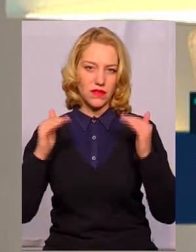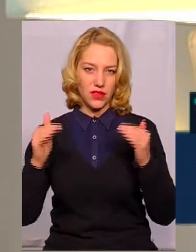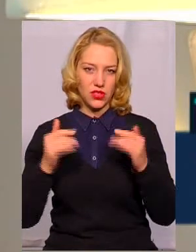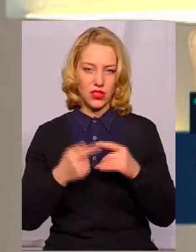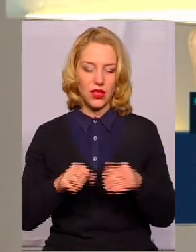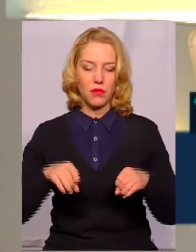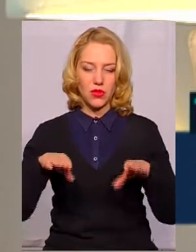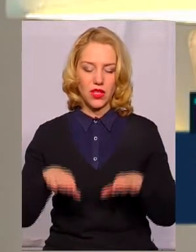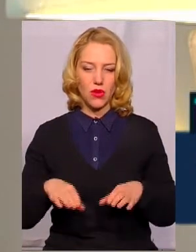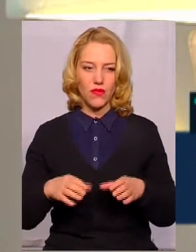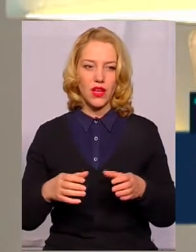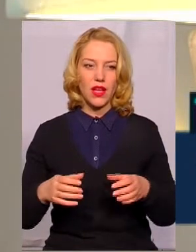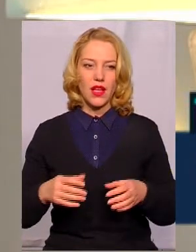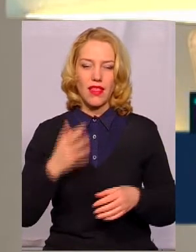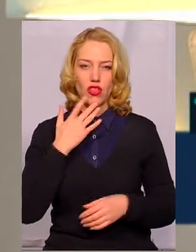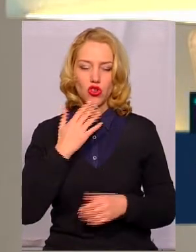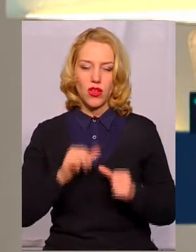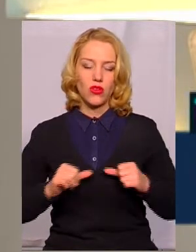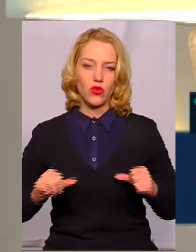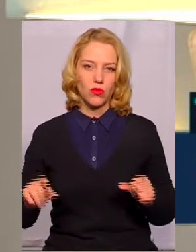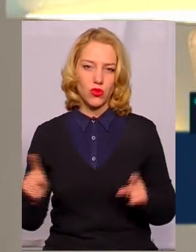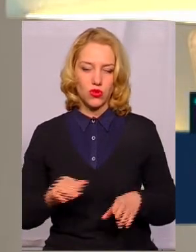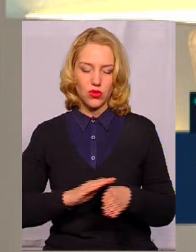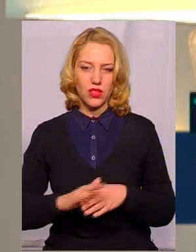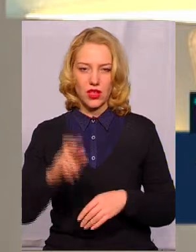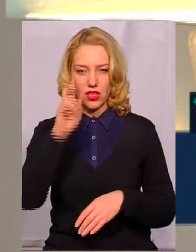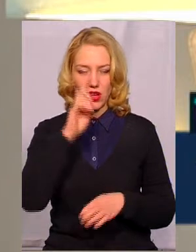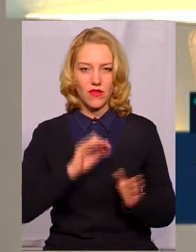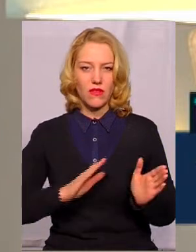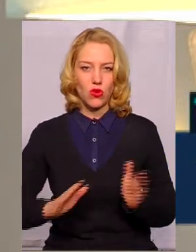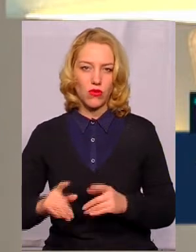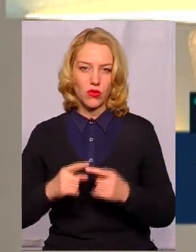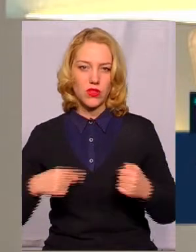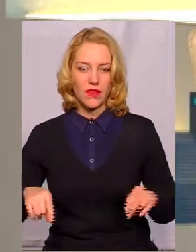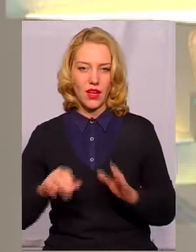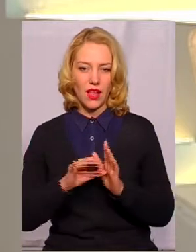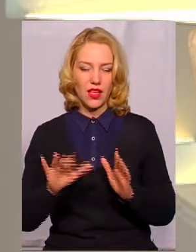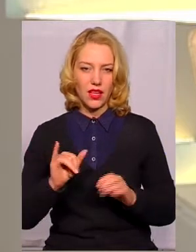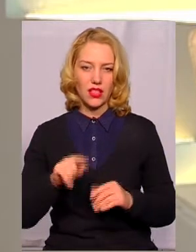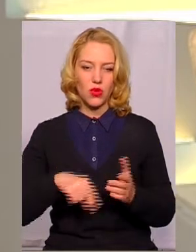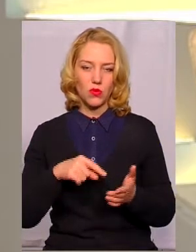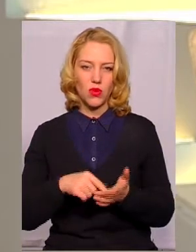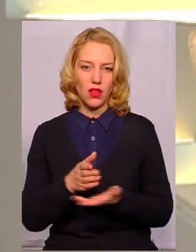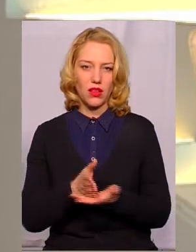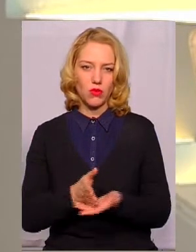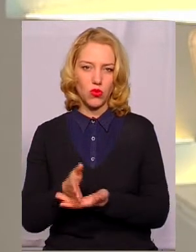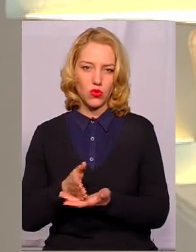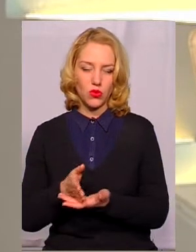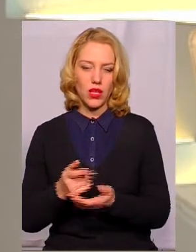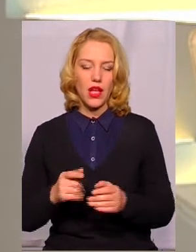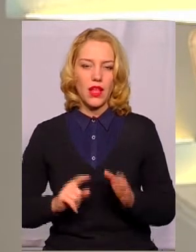Постанова Національної комісії, що здійснює державне регулювання у сферах енергетики та комунальних послуг,